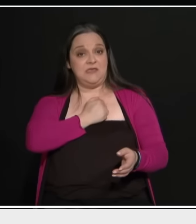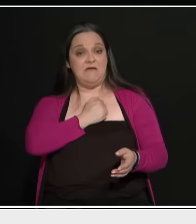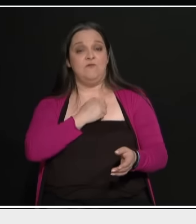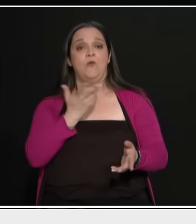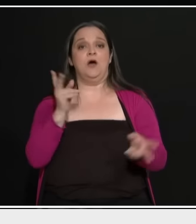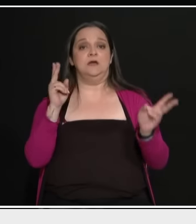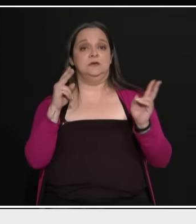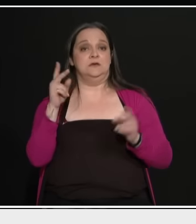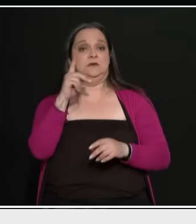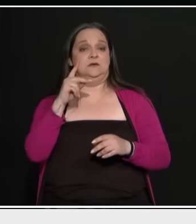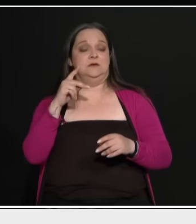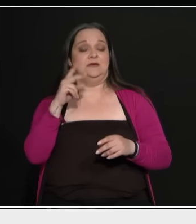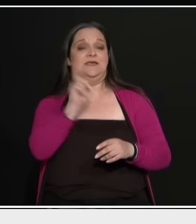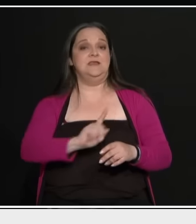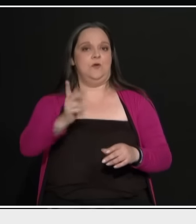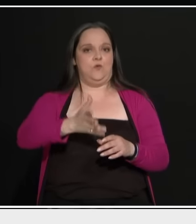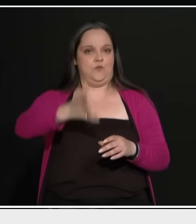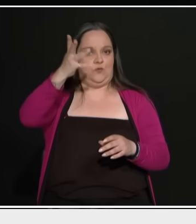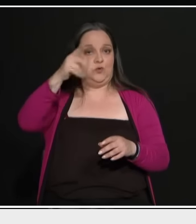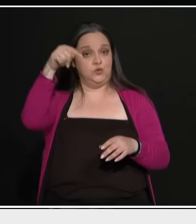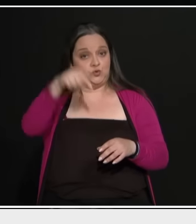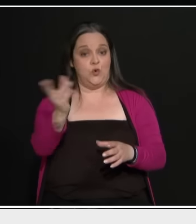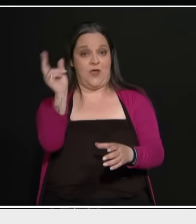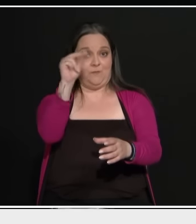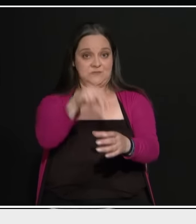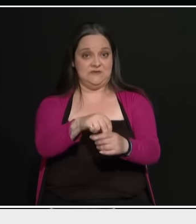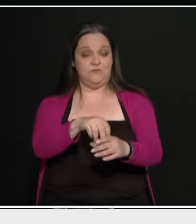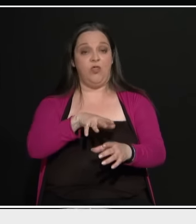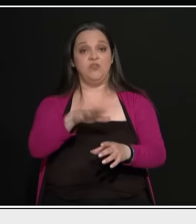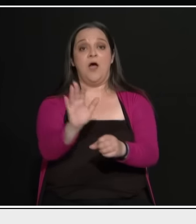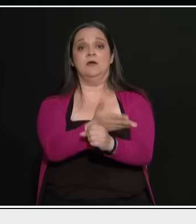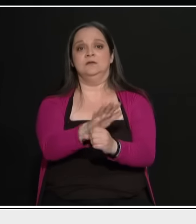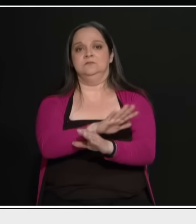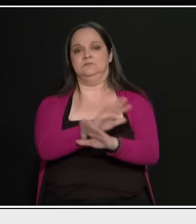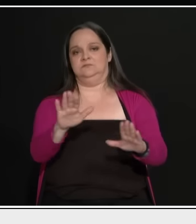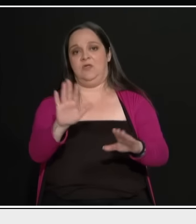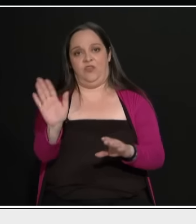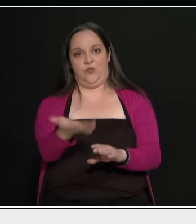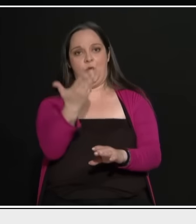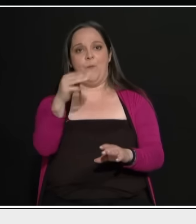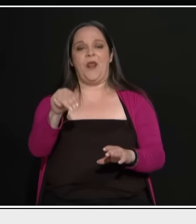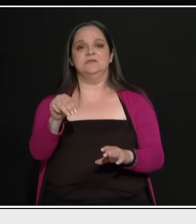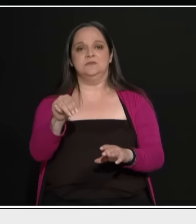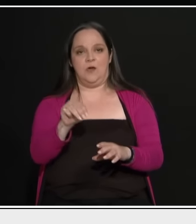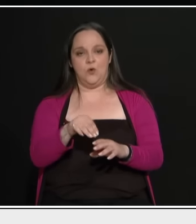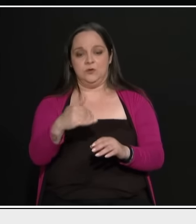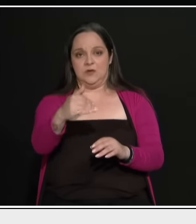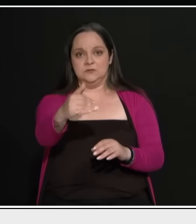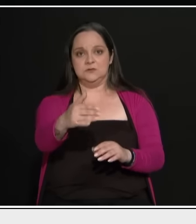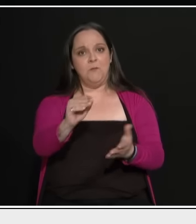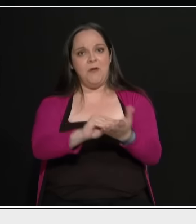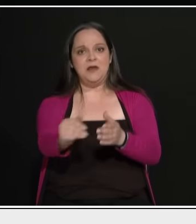τώρα την ψήφω θα κάνει ζημιά. Έδιωξε τον Μπρατάκο και σε λίγες μέρες τον